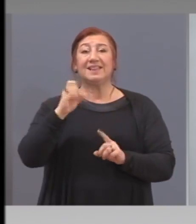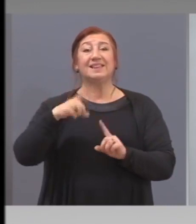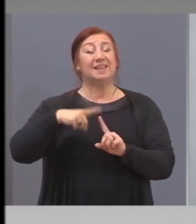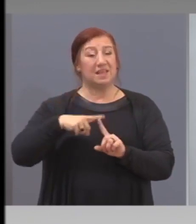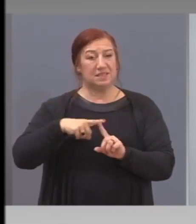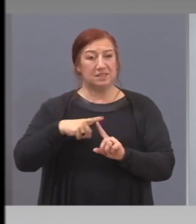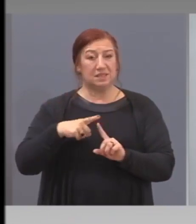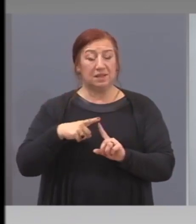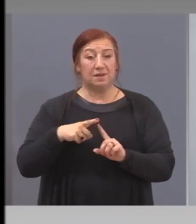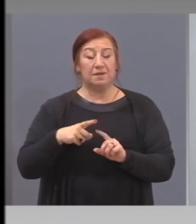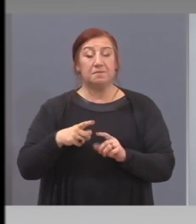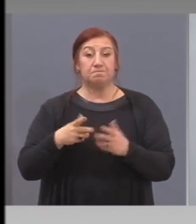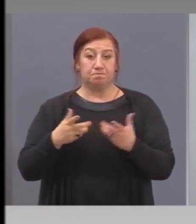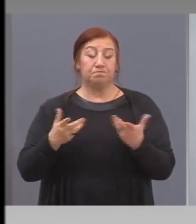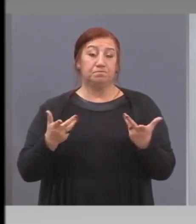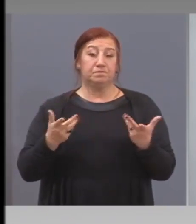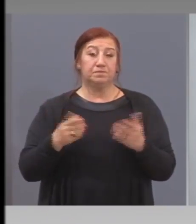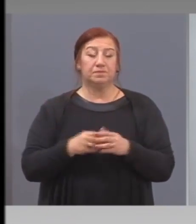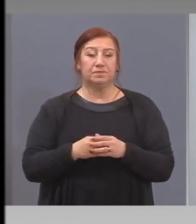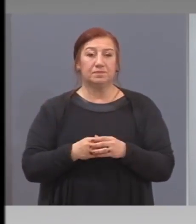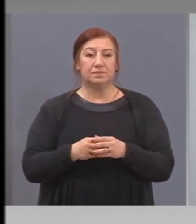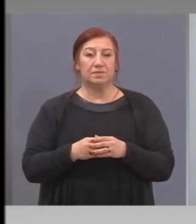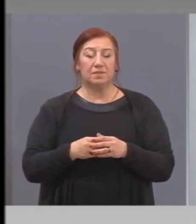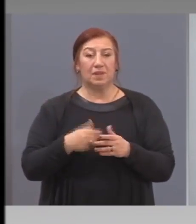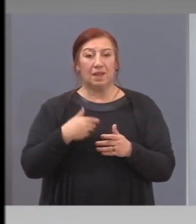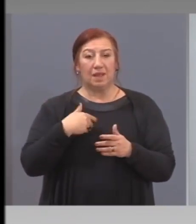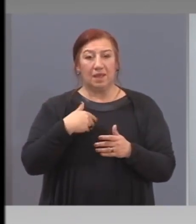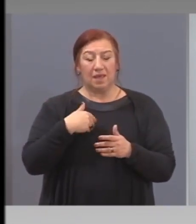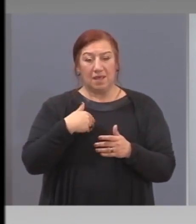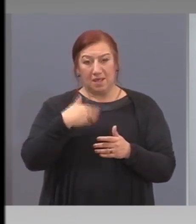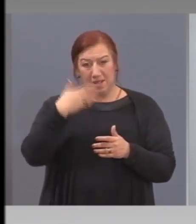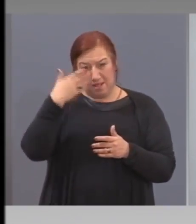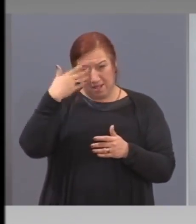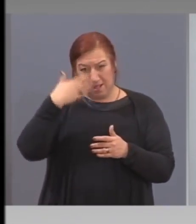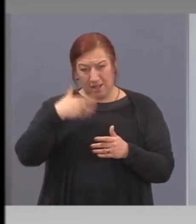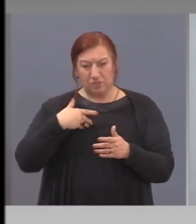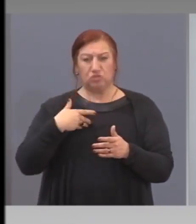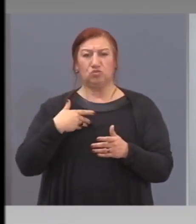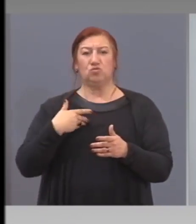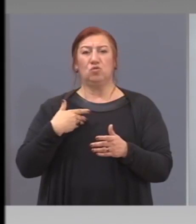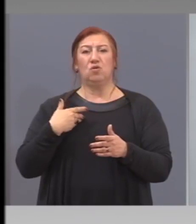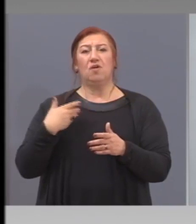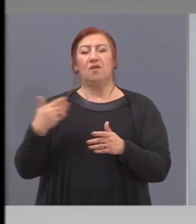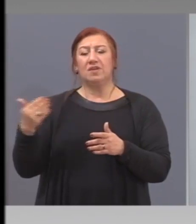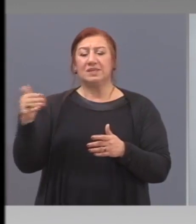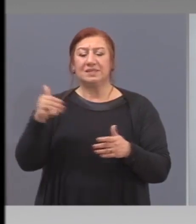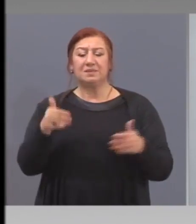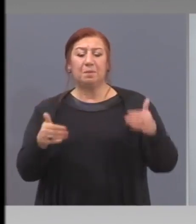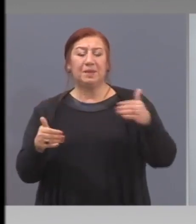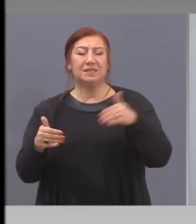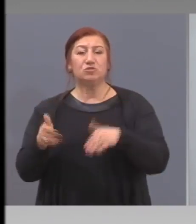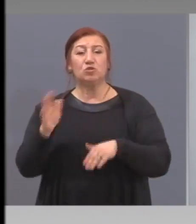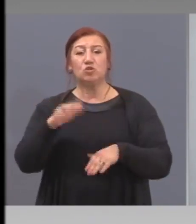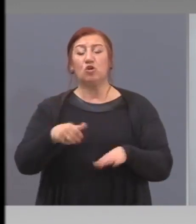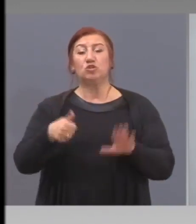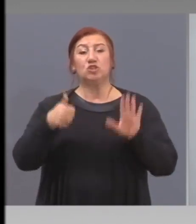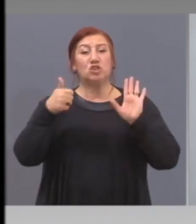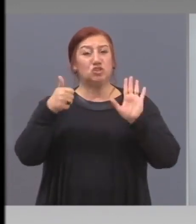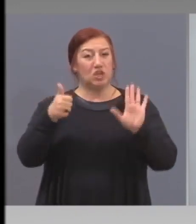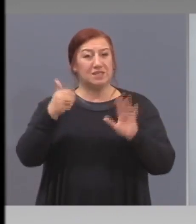Израелският премиер лично го попита. В присъствието на още шест премиери